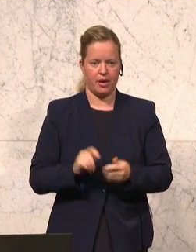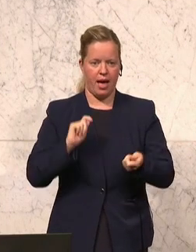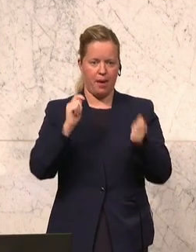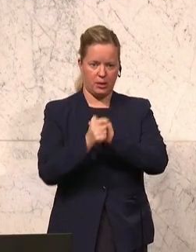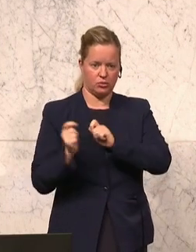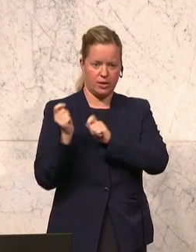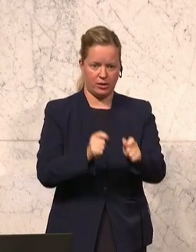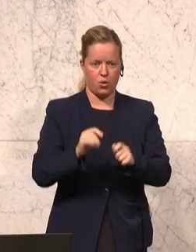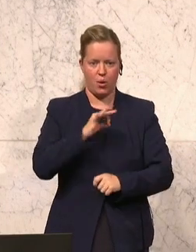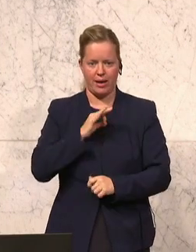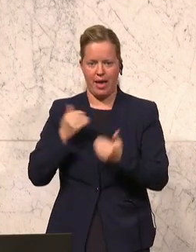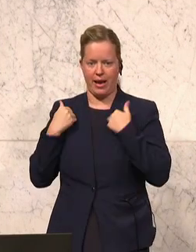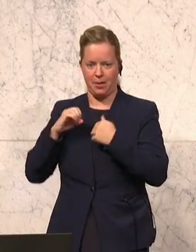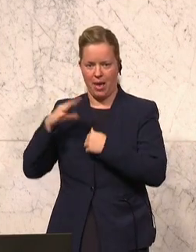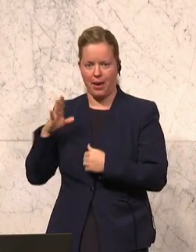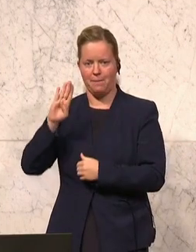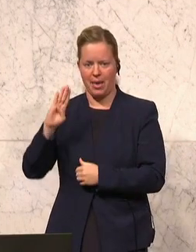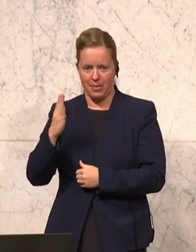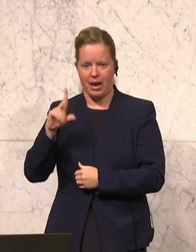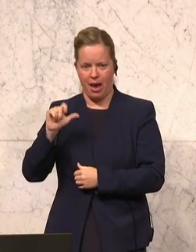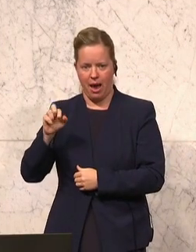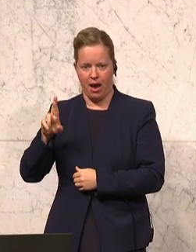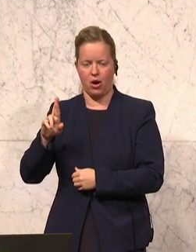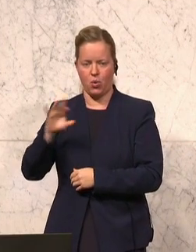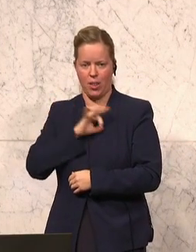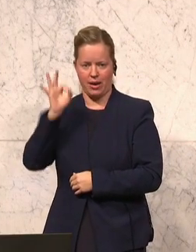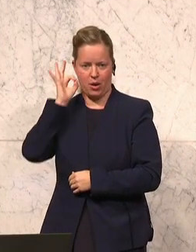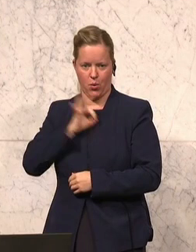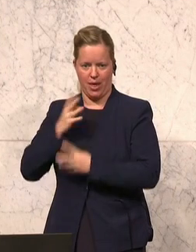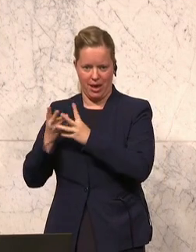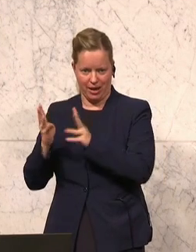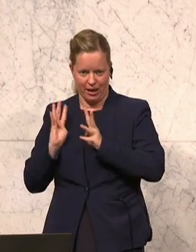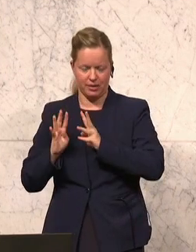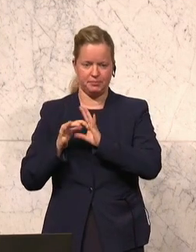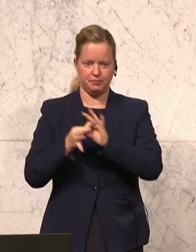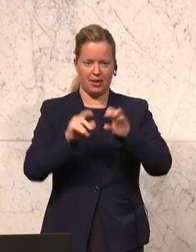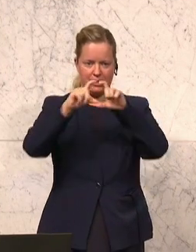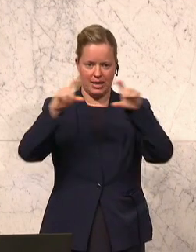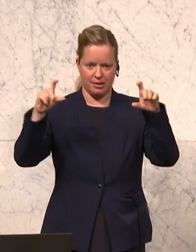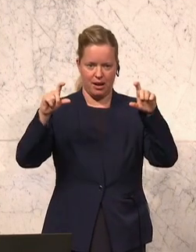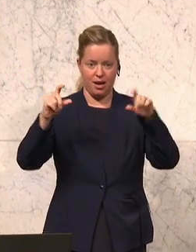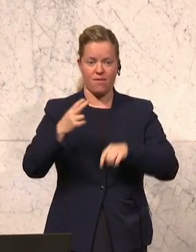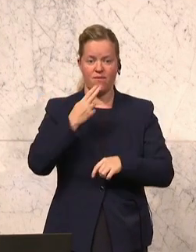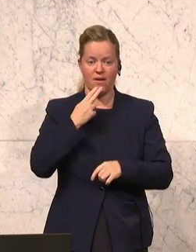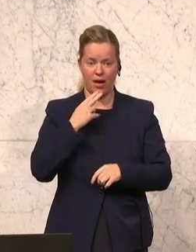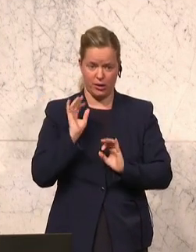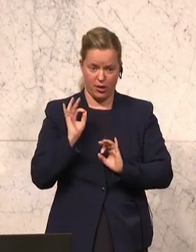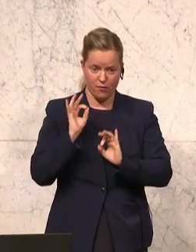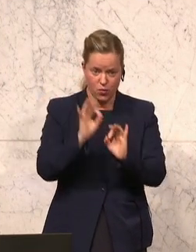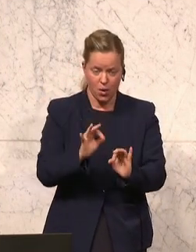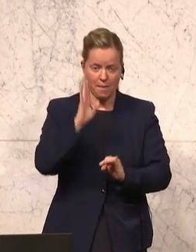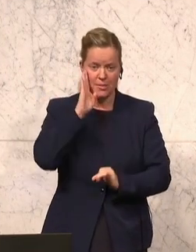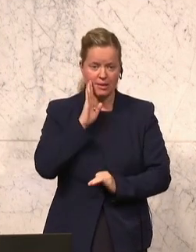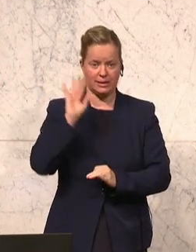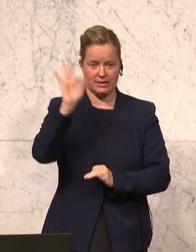Abänderungsantrag der Kollegin Engelberg, Blimmlinger, Kolleginnen und Kollegen, betreffend den Titel, wer dafür ist, den darf ich bitten